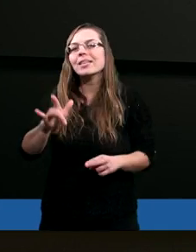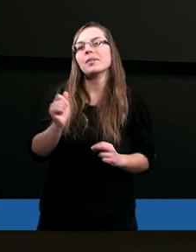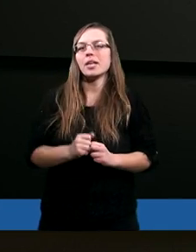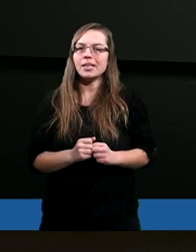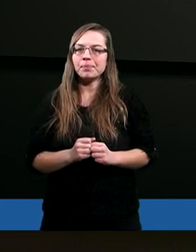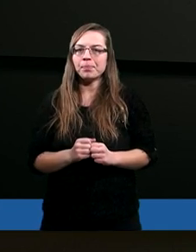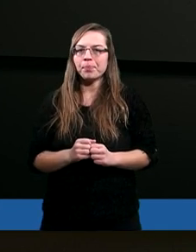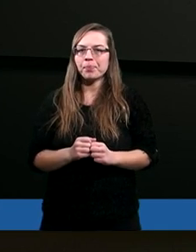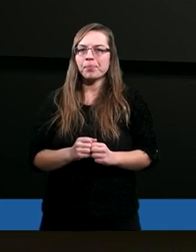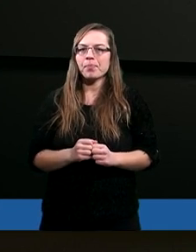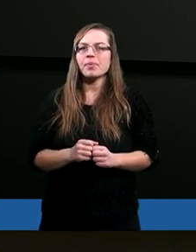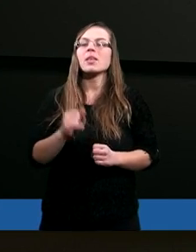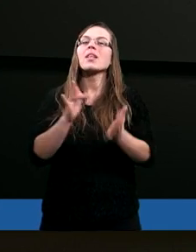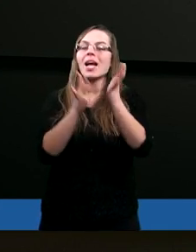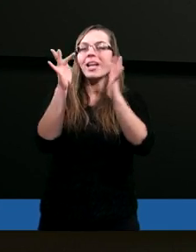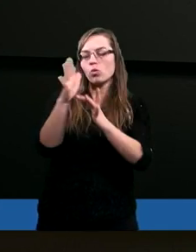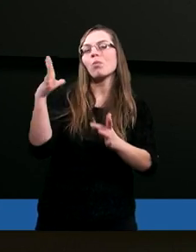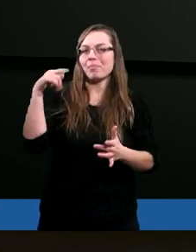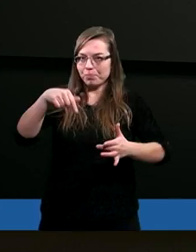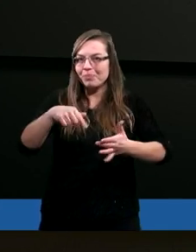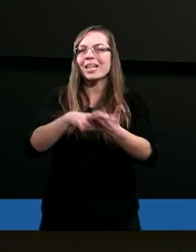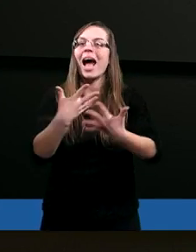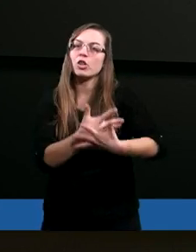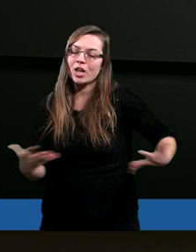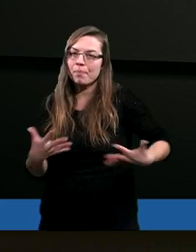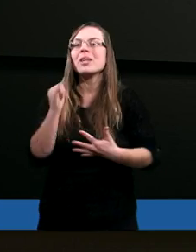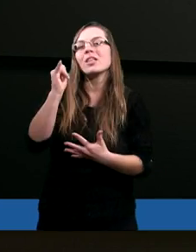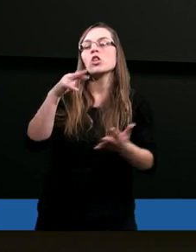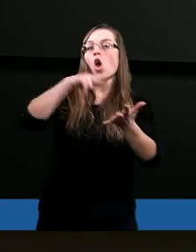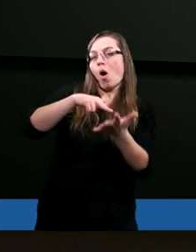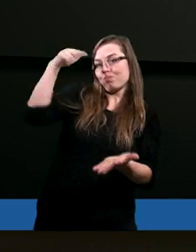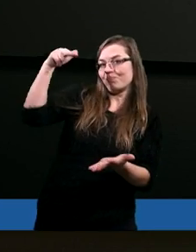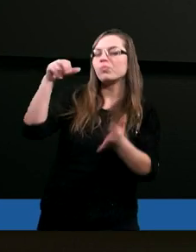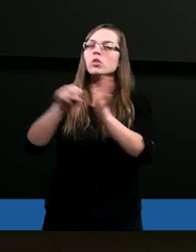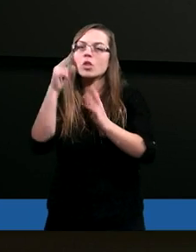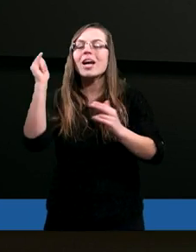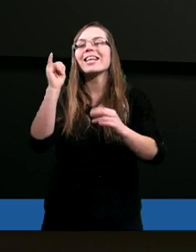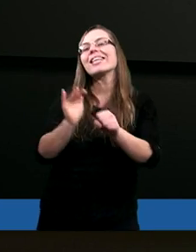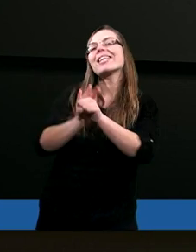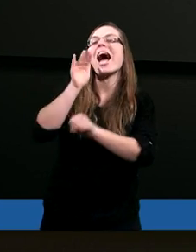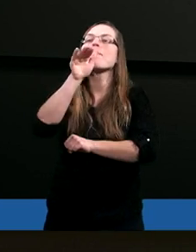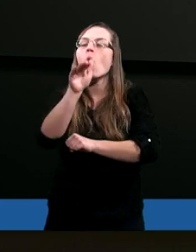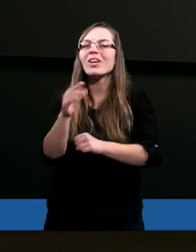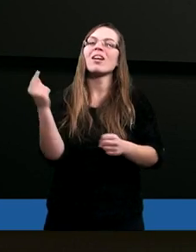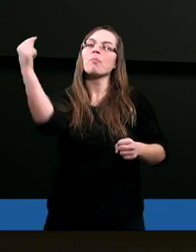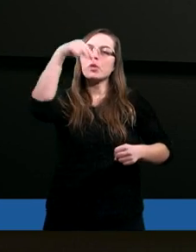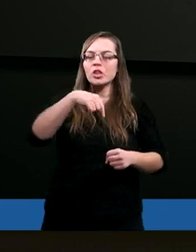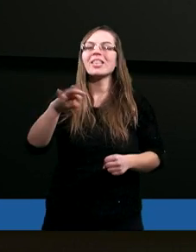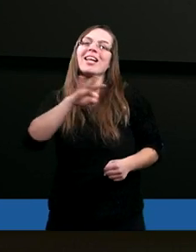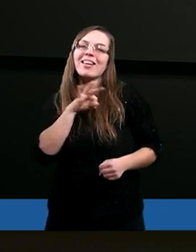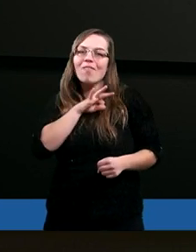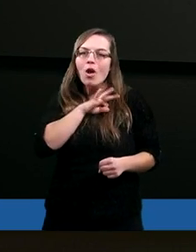Gdy Jezus był na tej ziemi i odchodził i zapowiadał przyjście